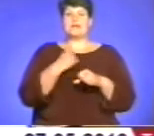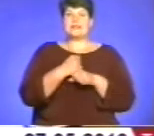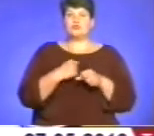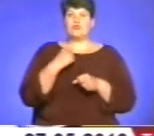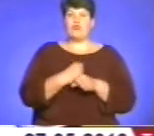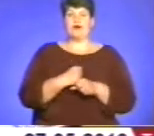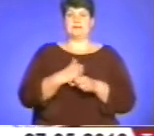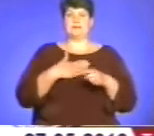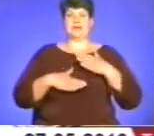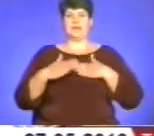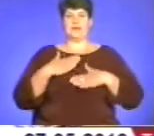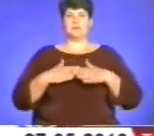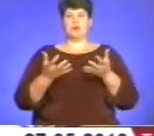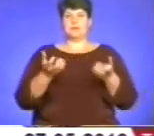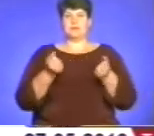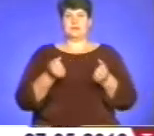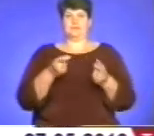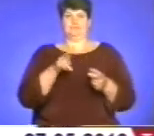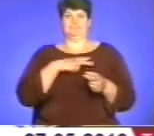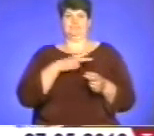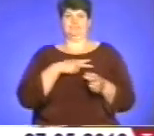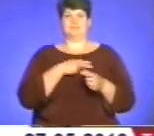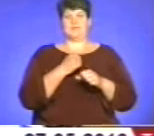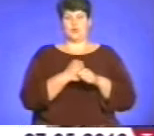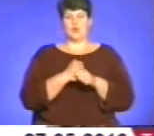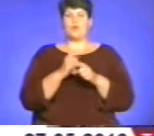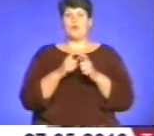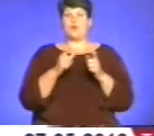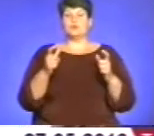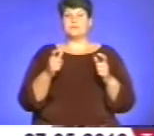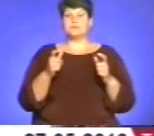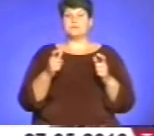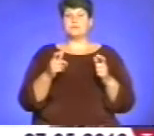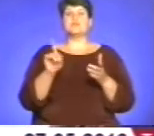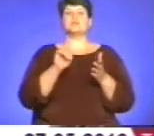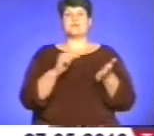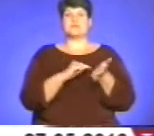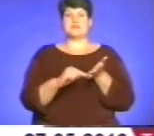І приємно отримати якусь маленьку нагороду за свою роботу. Як думаєте, за що саме вас відзначать?